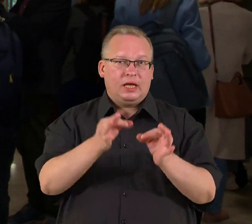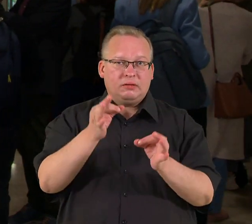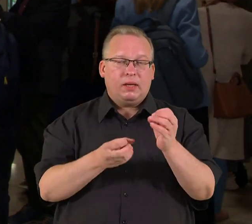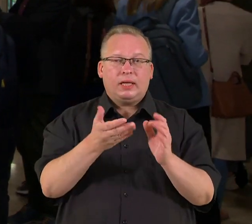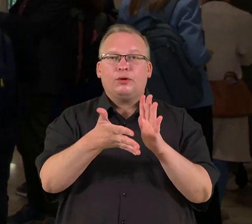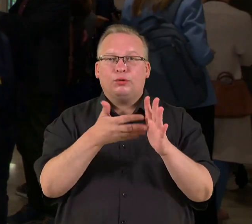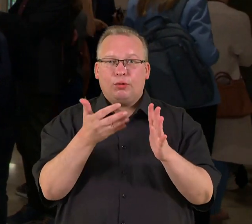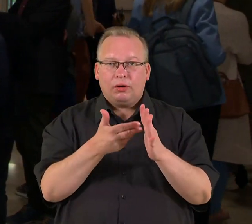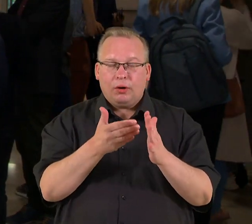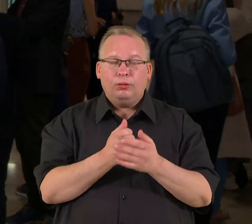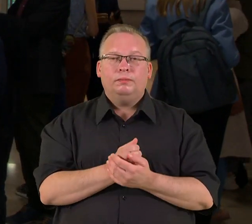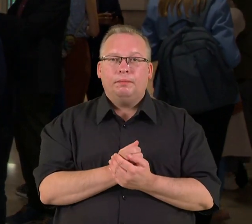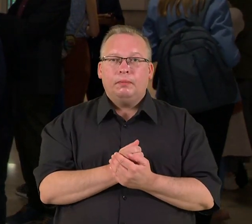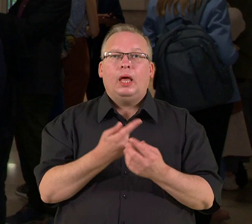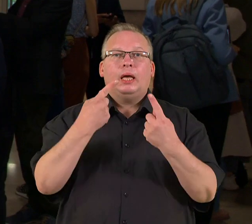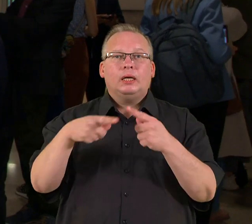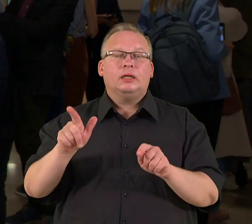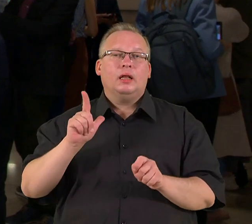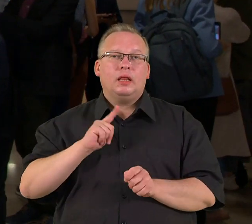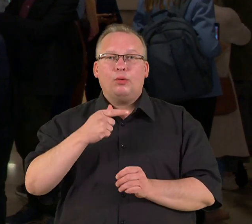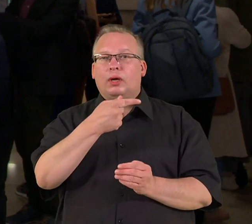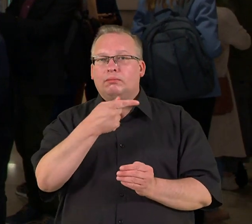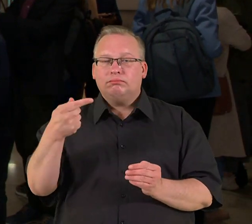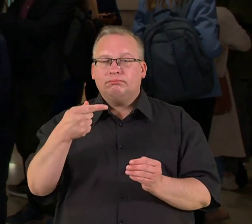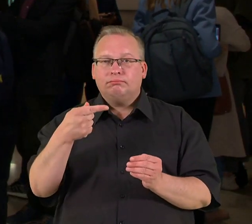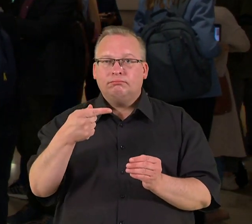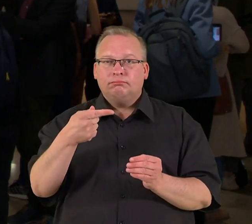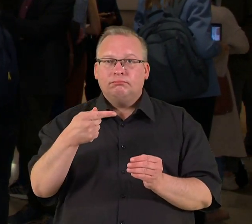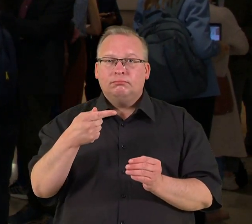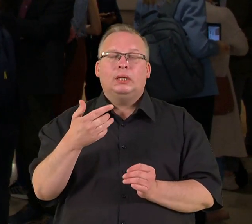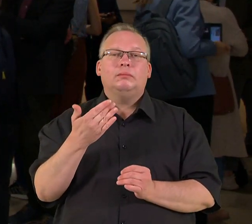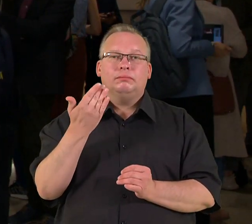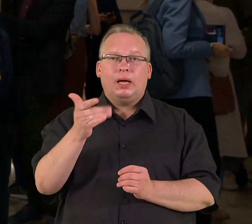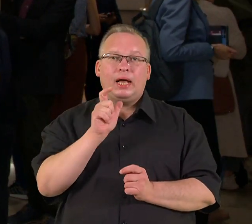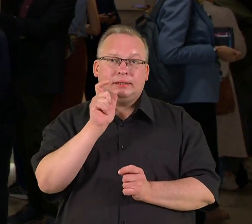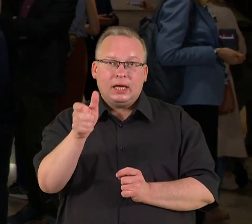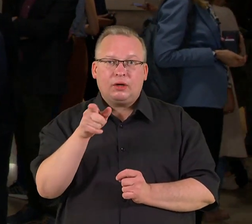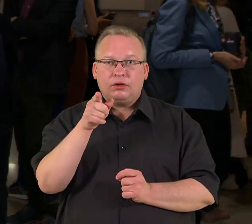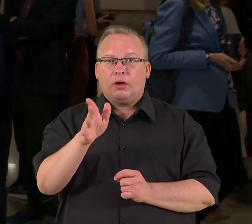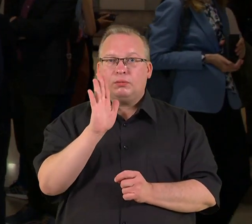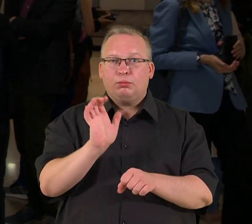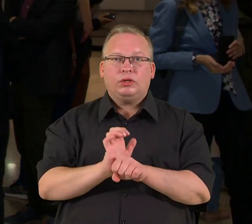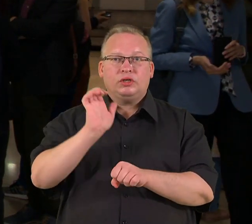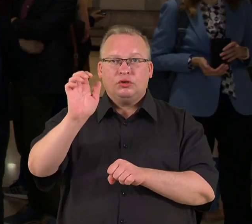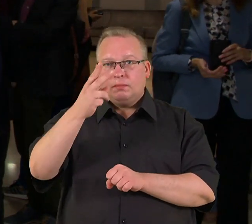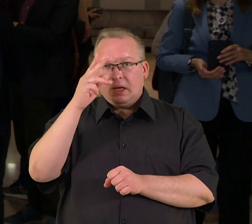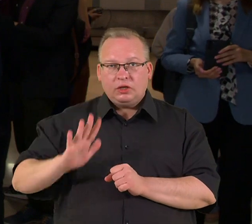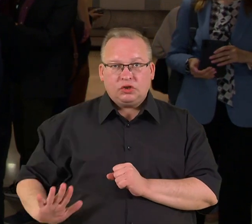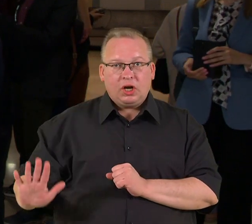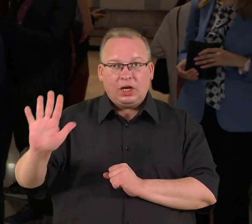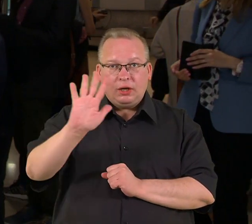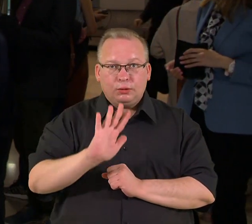procedūrose. Kiti jau yra sulaukę neįgiamo sprendimo ir jų kelias yra tiesiog būti išsistiems iš Lietuvos.